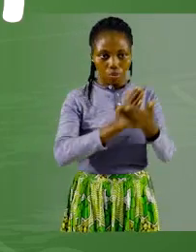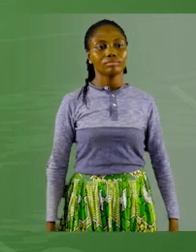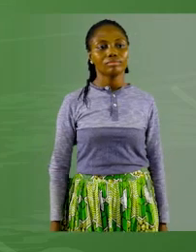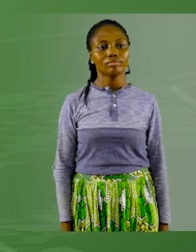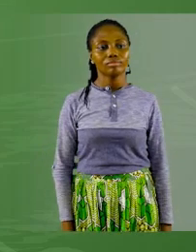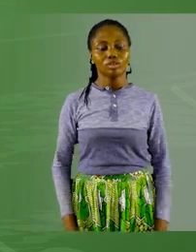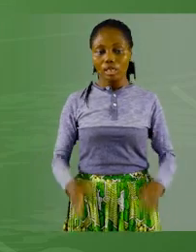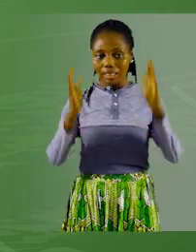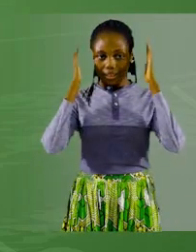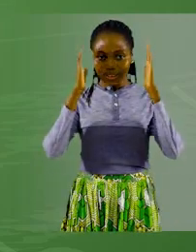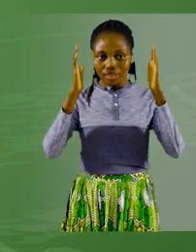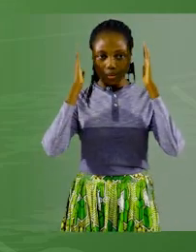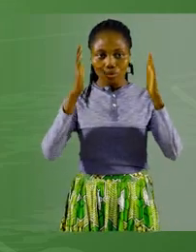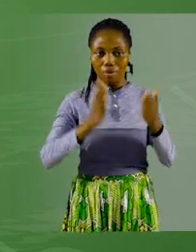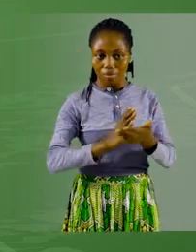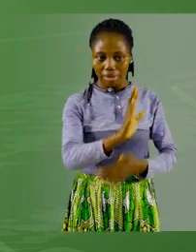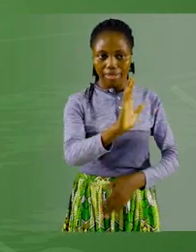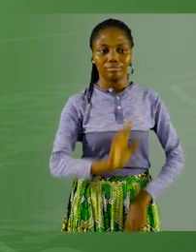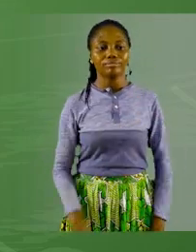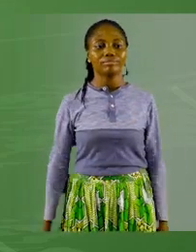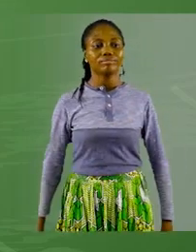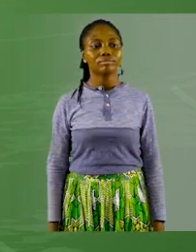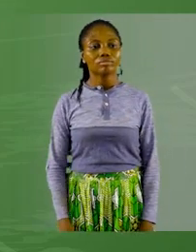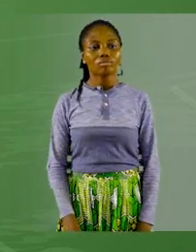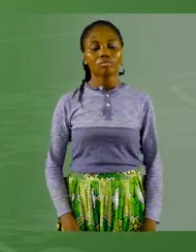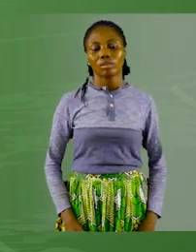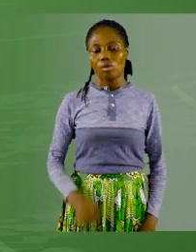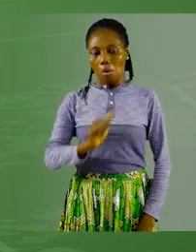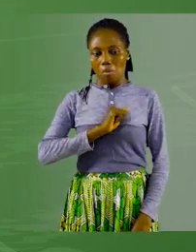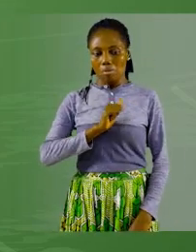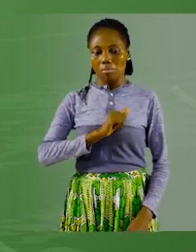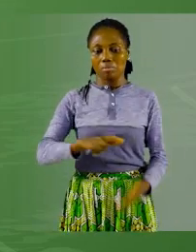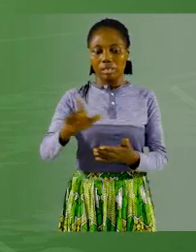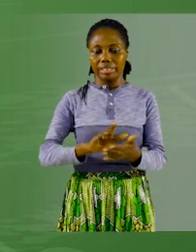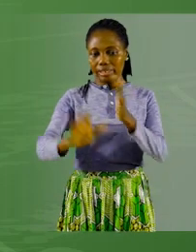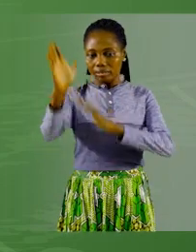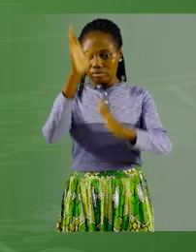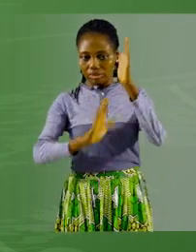Suivez avec moi. Je vais vous lire l'exercice d'application.